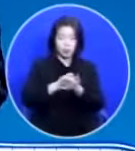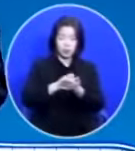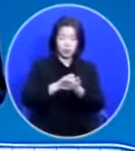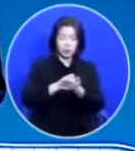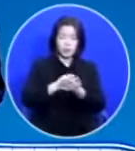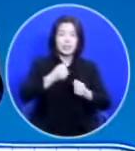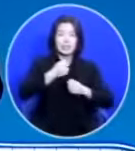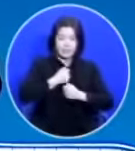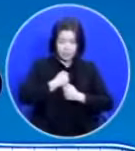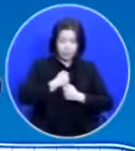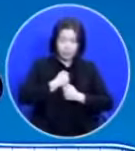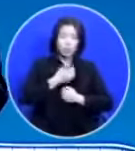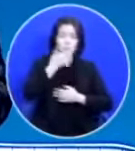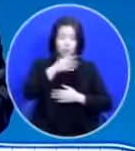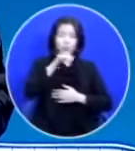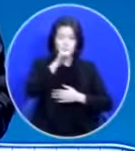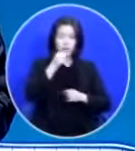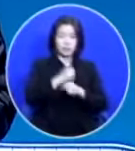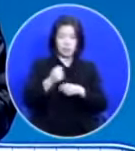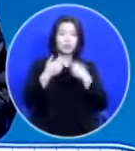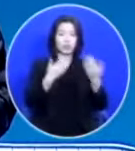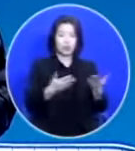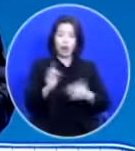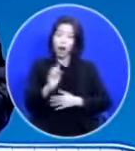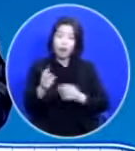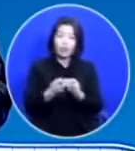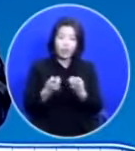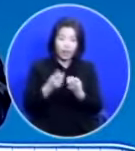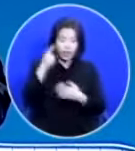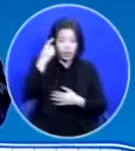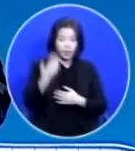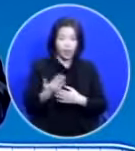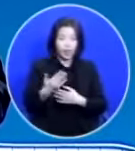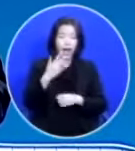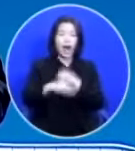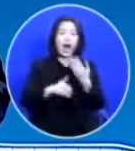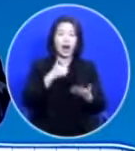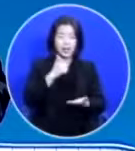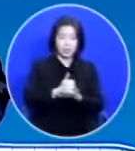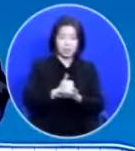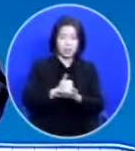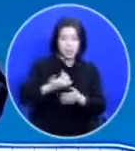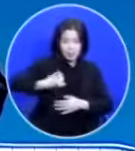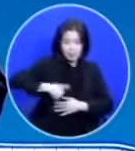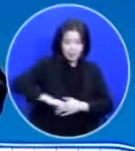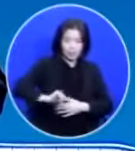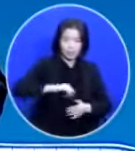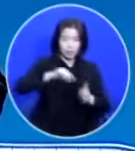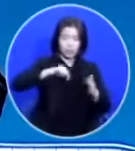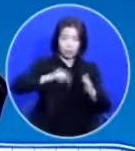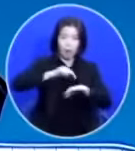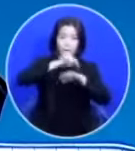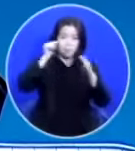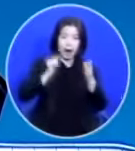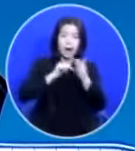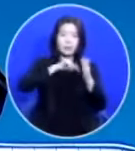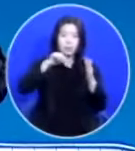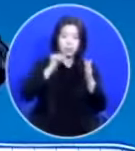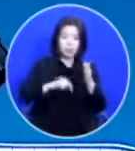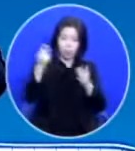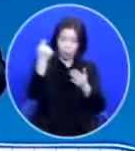것이다 어떻게요? 하나님이 하나님의 자녀들의 백성들의 마음 속에 들어오셔서